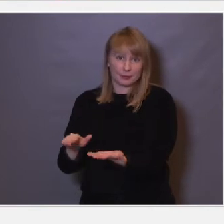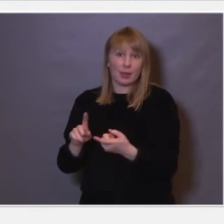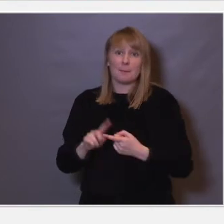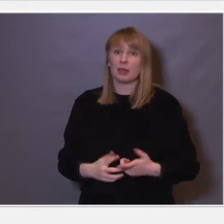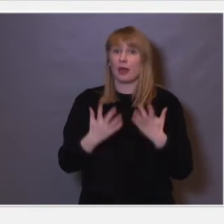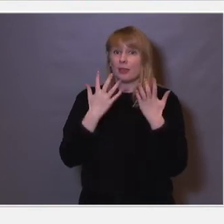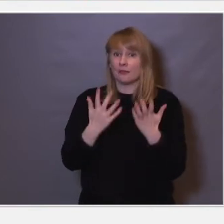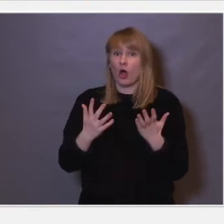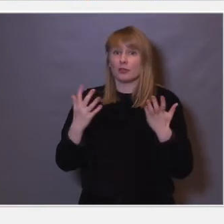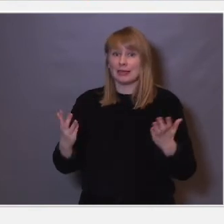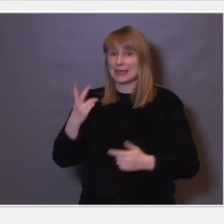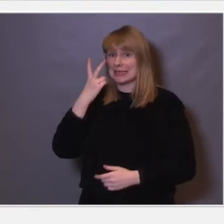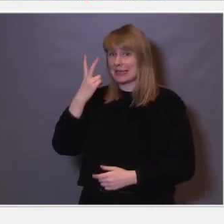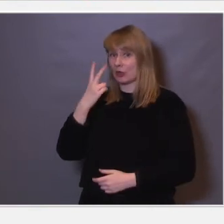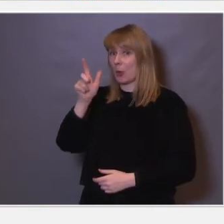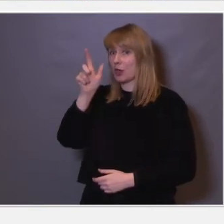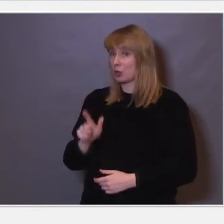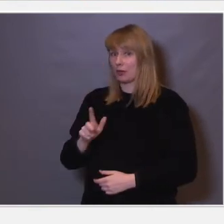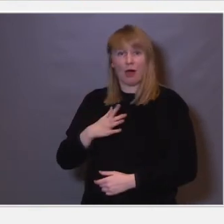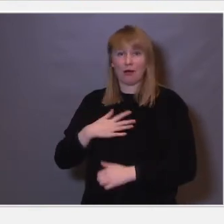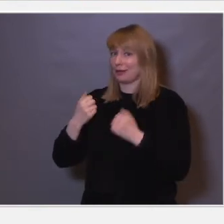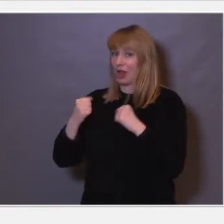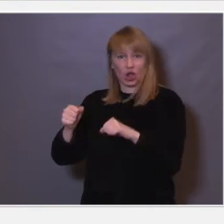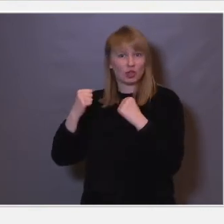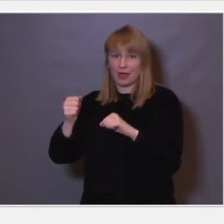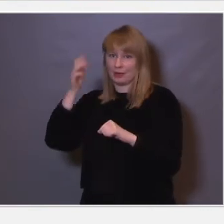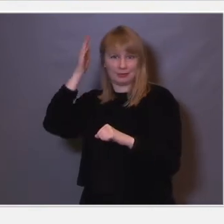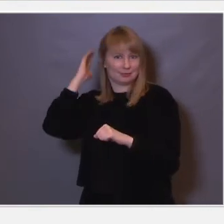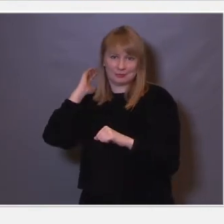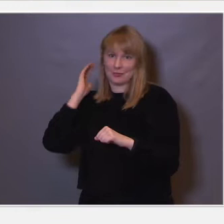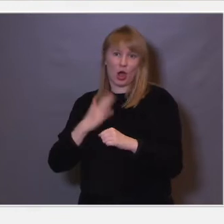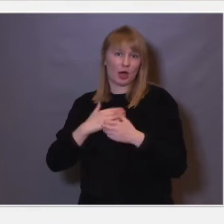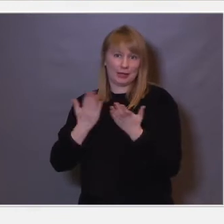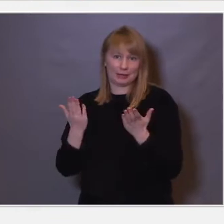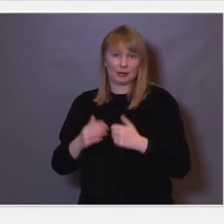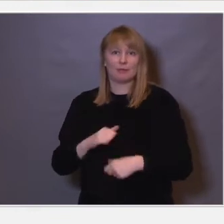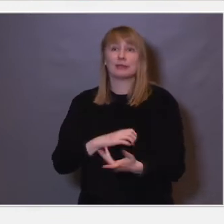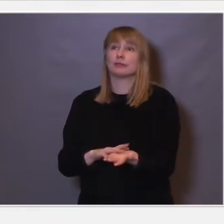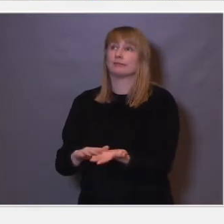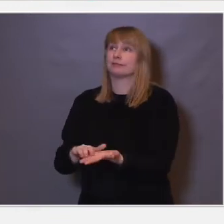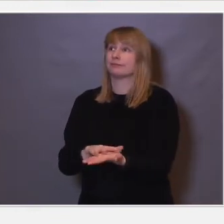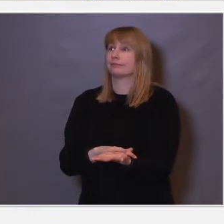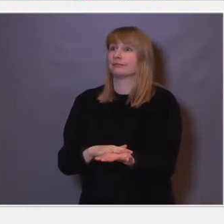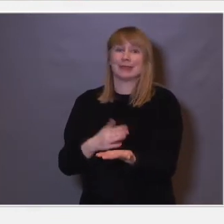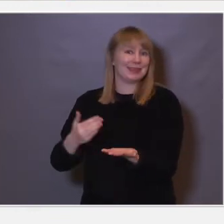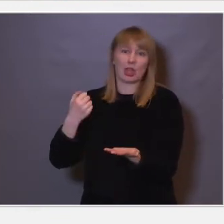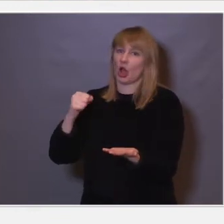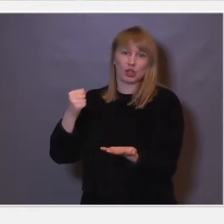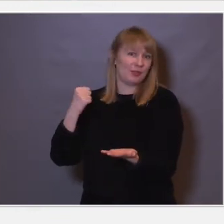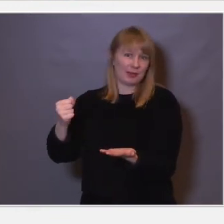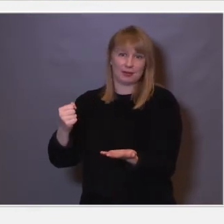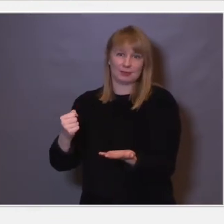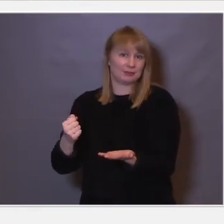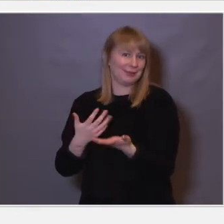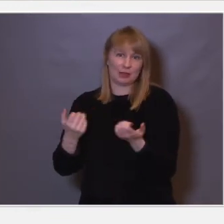en vanlig seende person ikke har noen aktivering i synskjernebarken. Hvis jeg tar på noen ting, vil jeg ikke få aktivering i synskjernebarken.